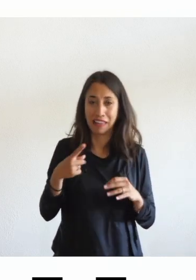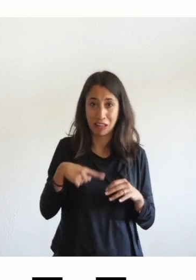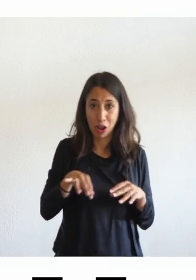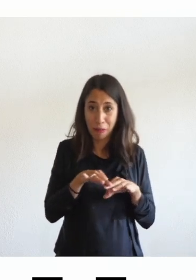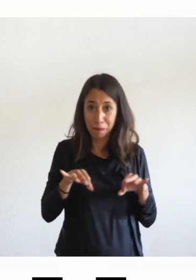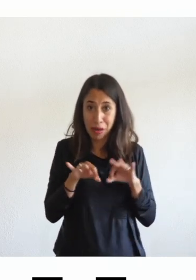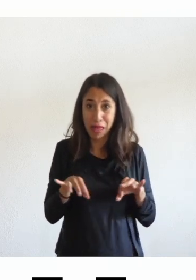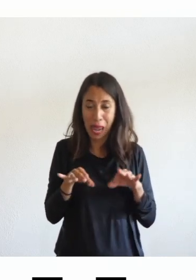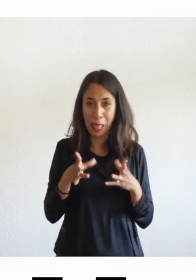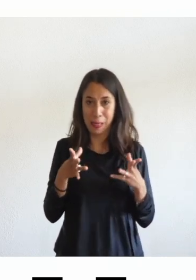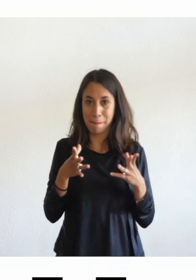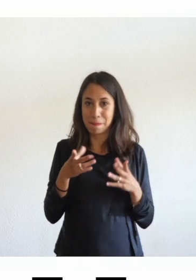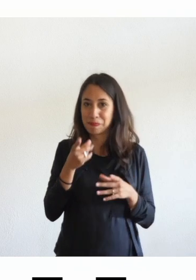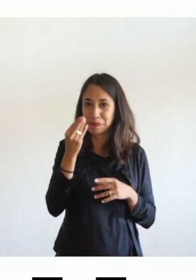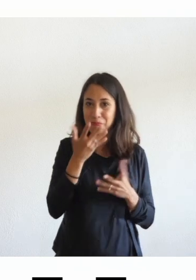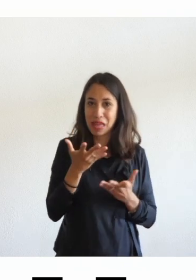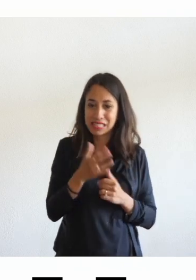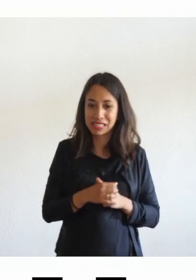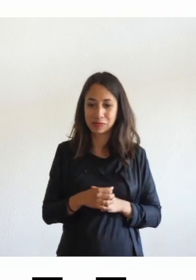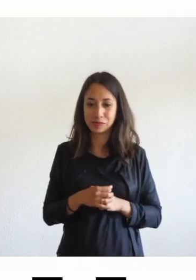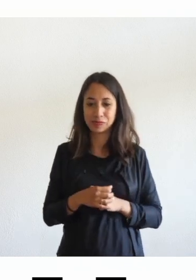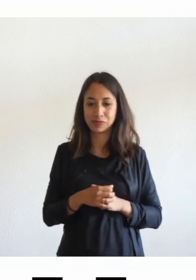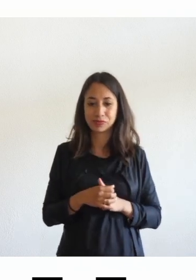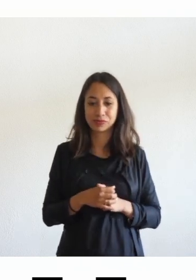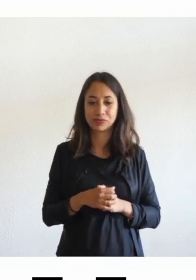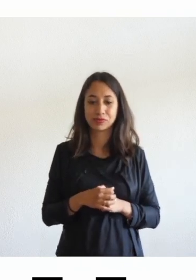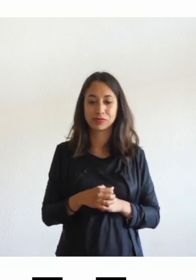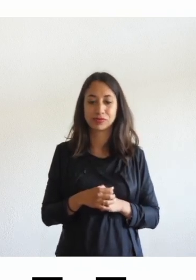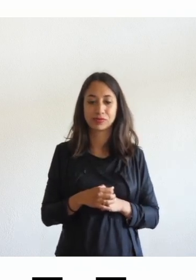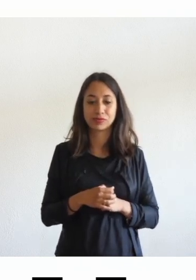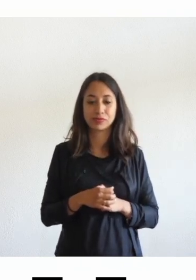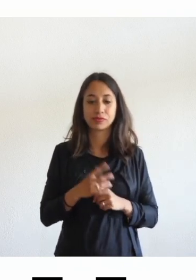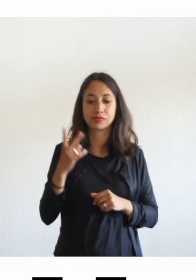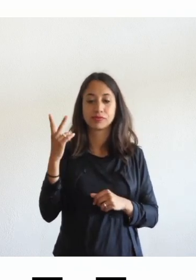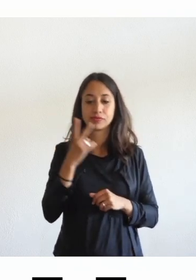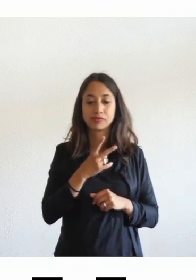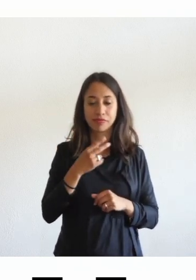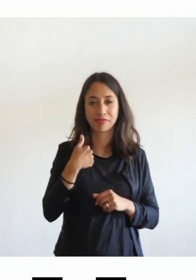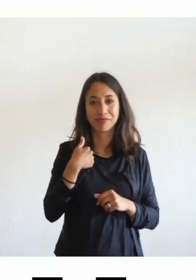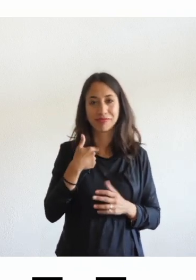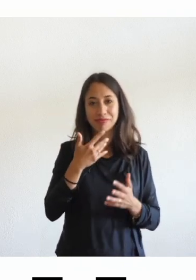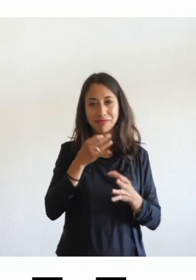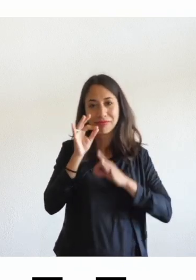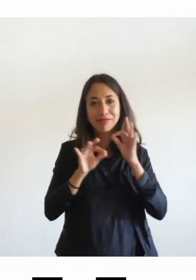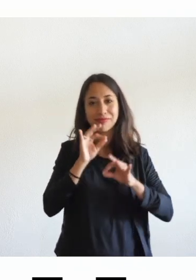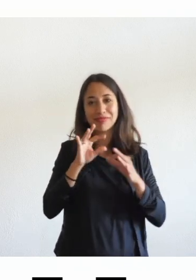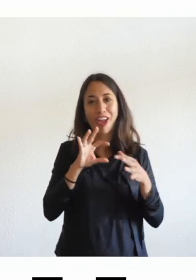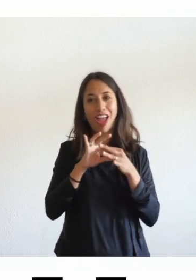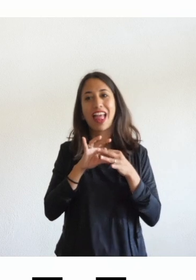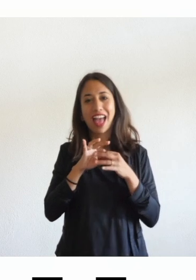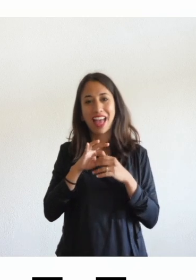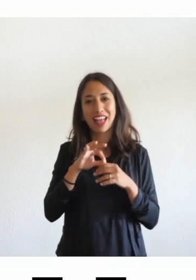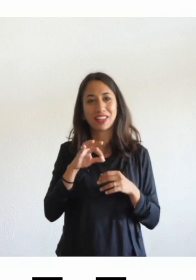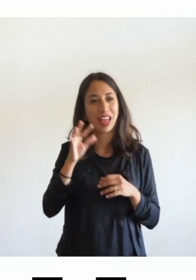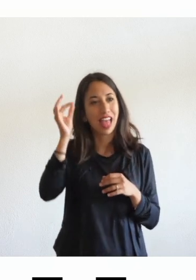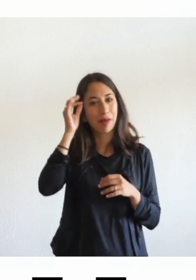paura anche perché anche qui richiamo i miei capelli bianchi e vedo qualche